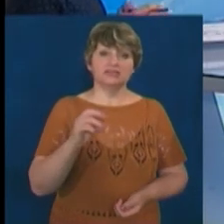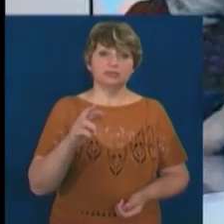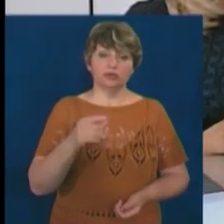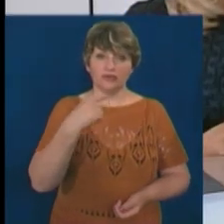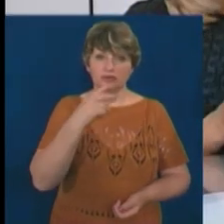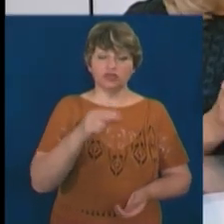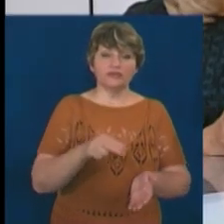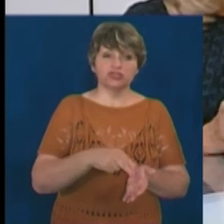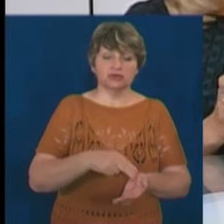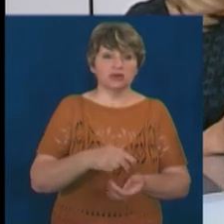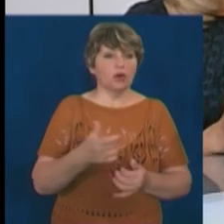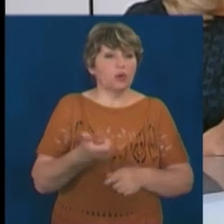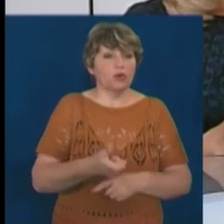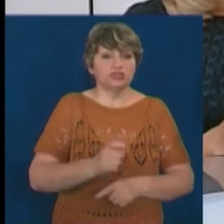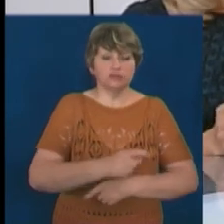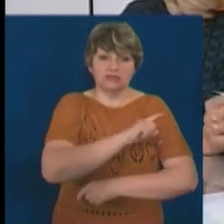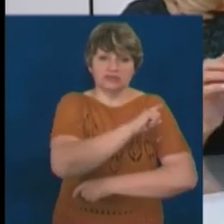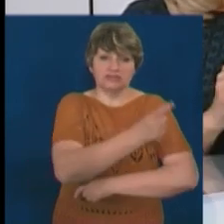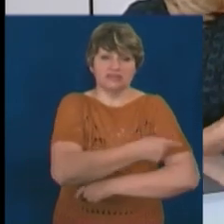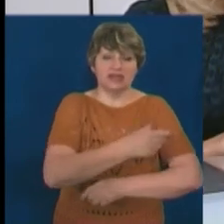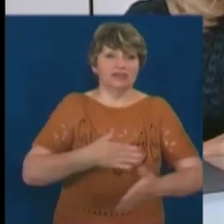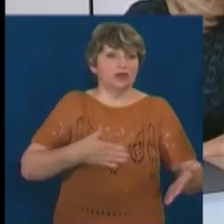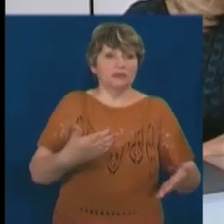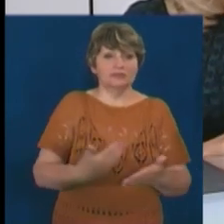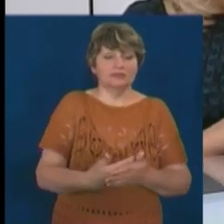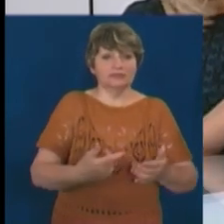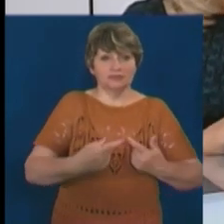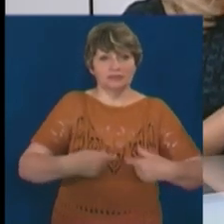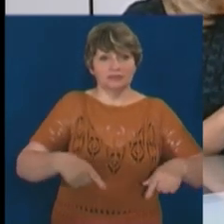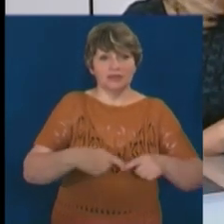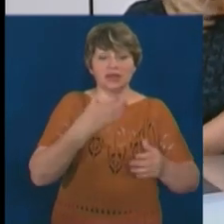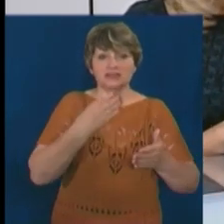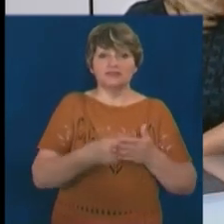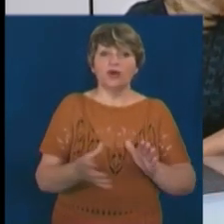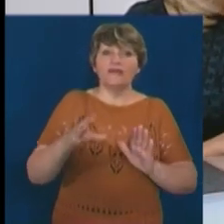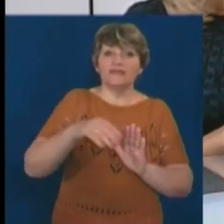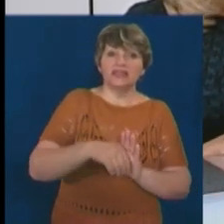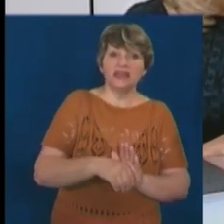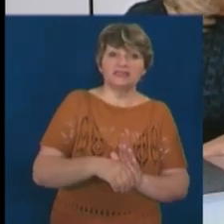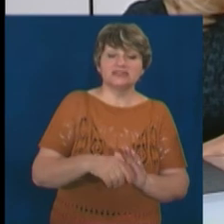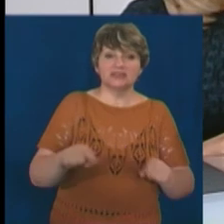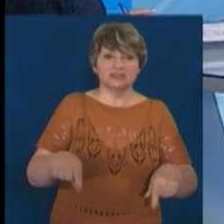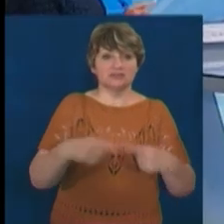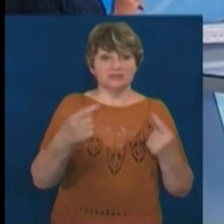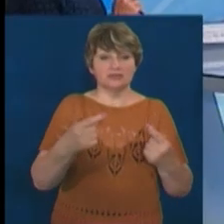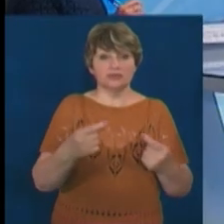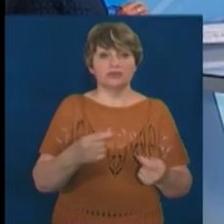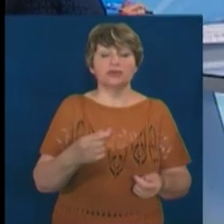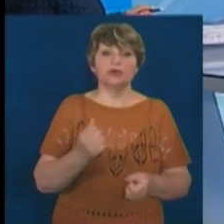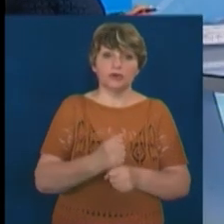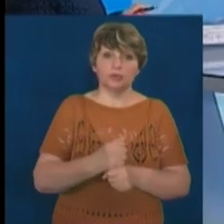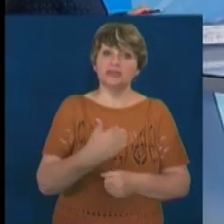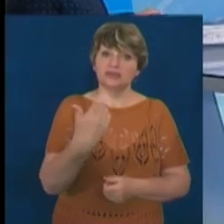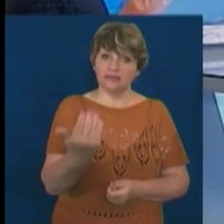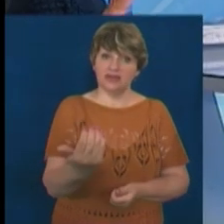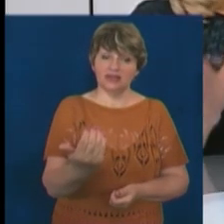Черкасах потужний розвинутий громадський сектор. І свій внесок у створення цього реноме нашого міста робите і ви. А я хочу звернути